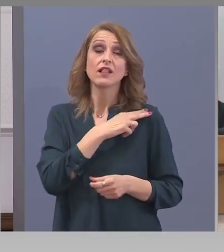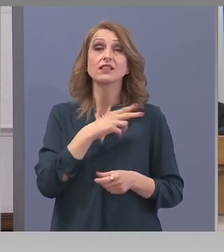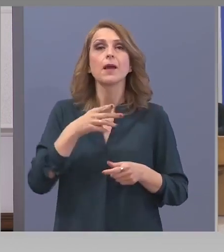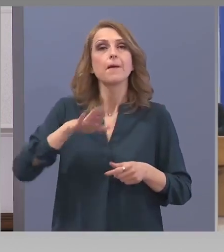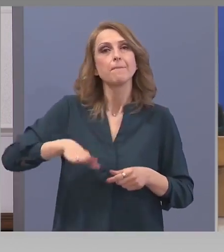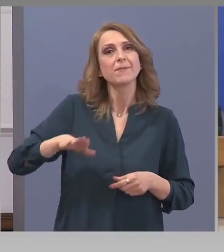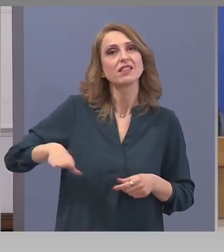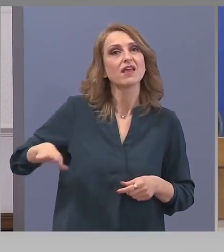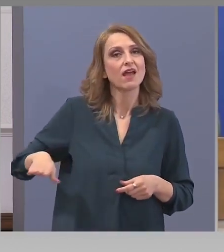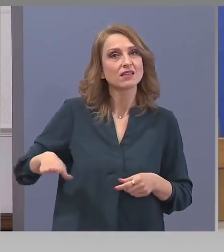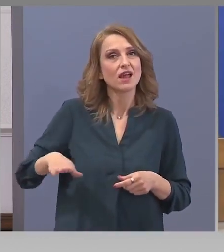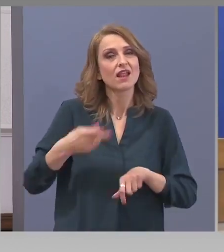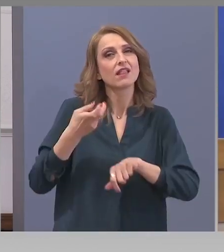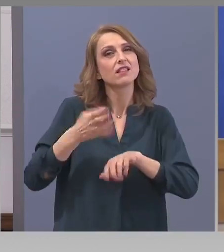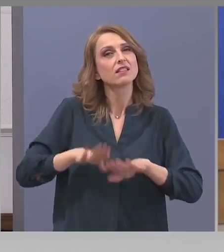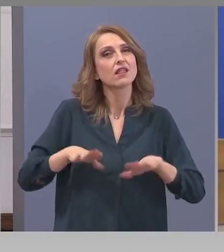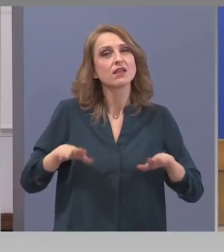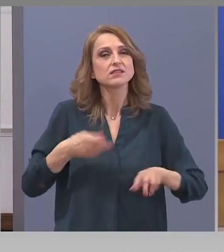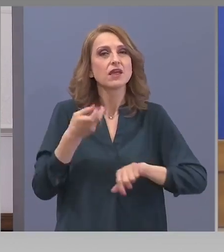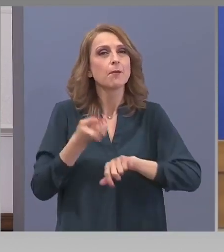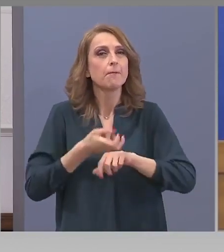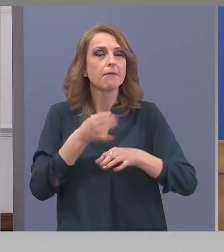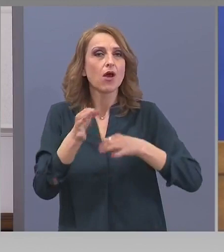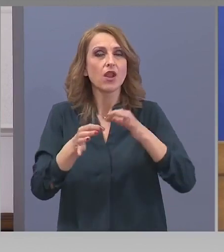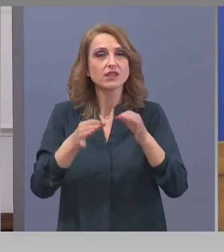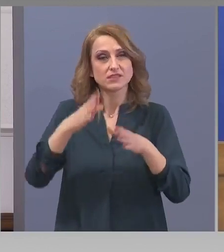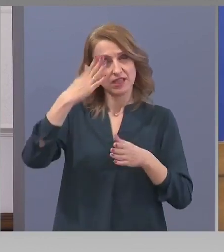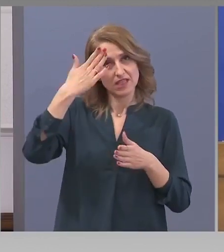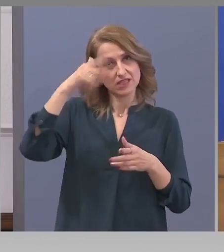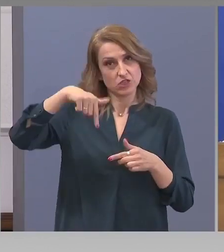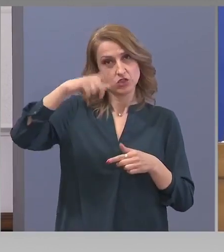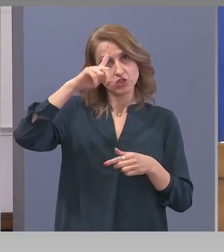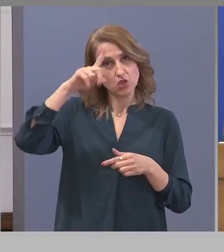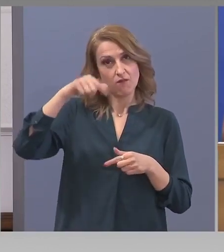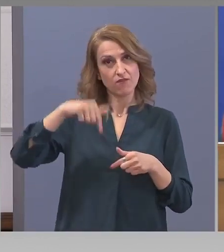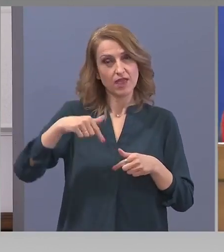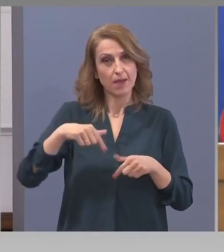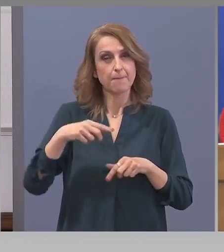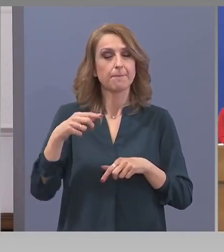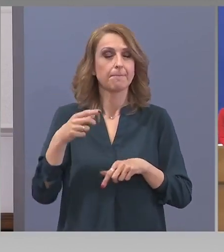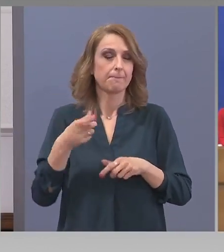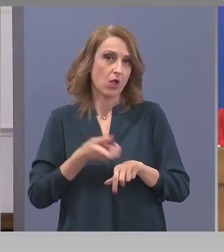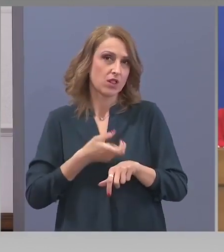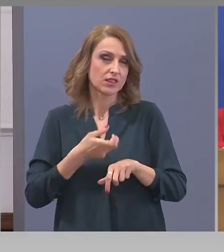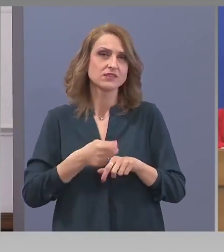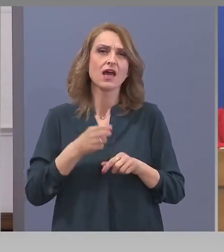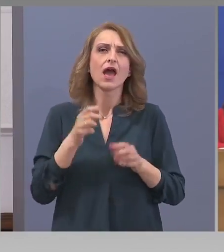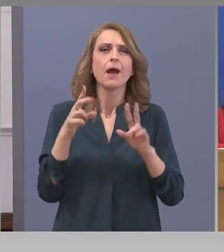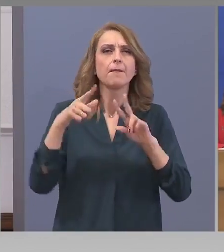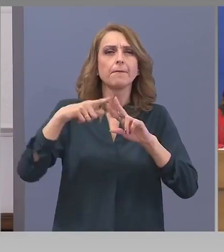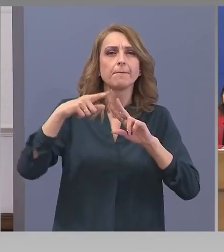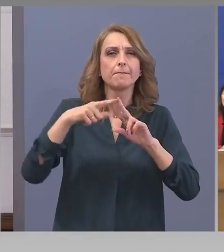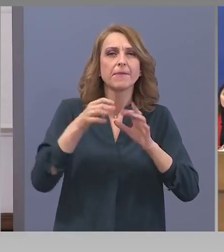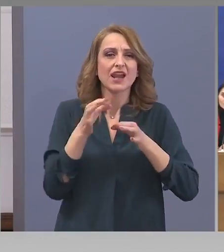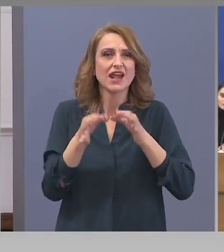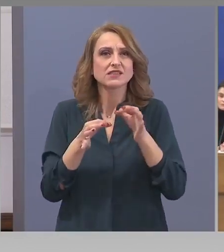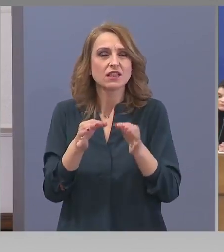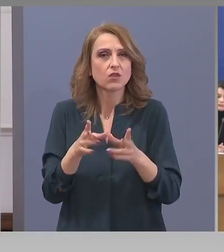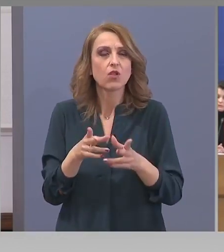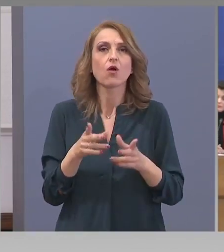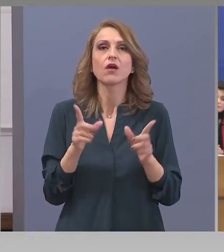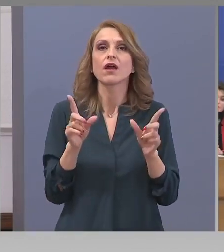инфекциозни болести и инфекциозна болница София. Ръководител на катедрата по инфекциозни болести, паразитология и тропическа медицина,